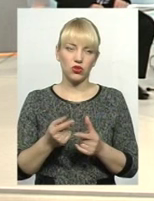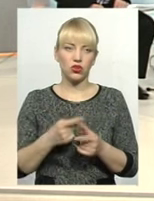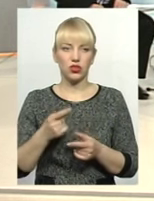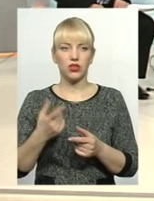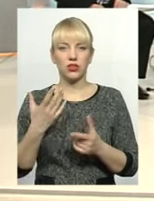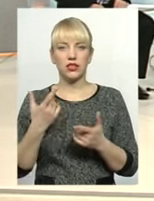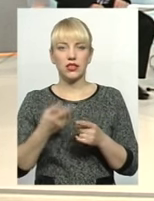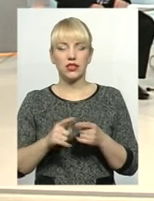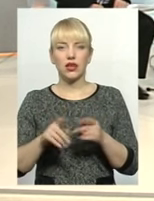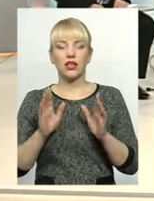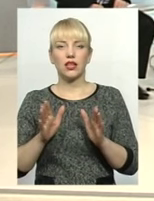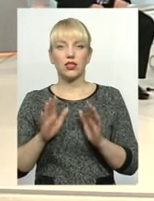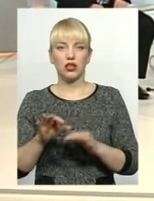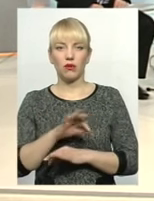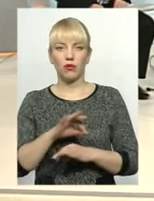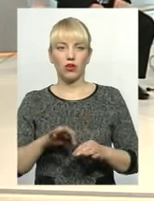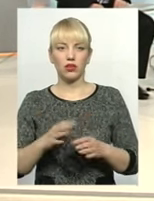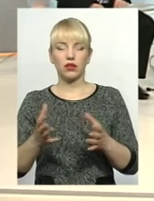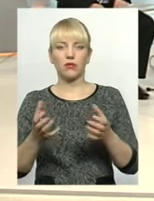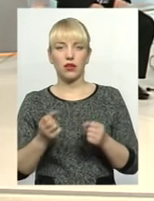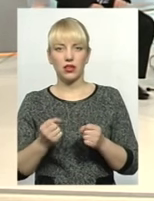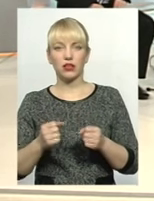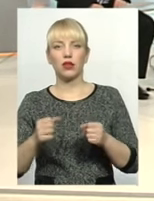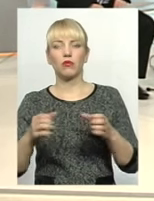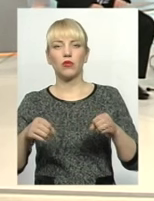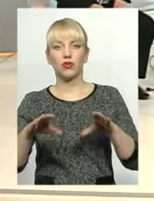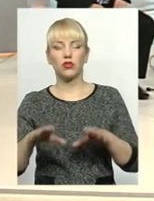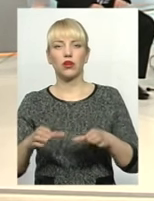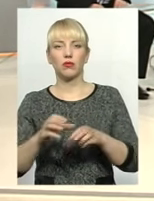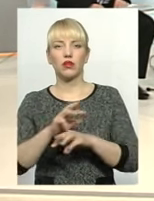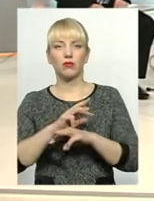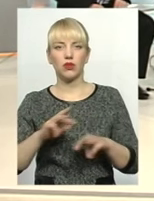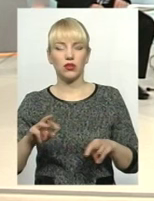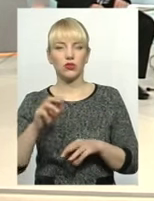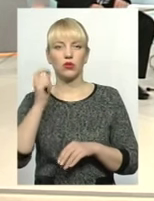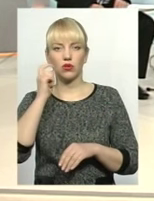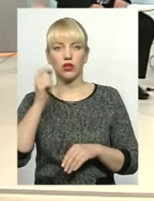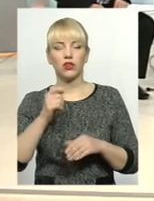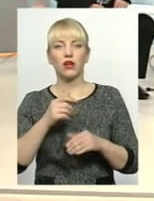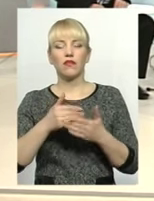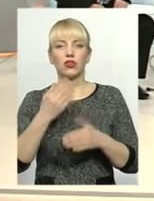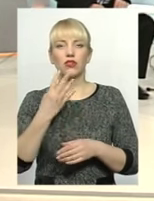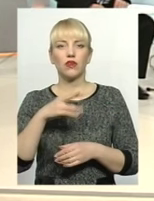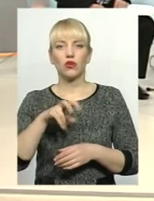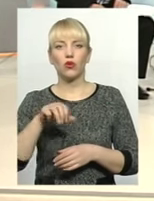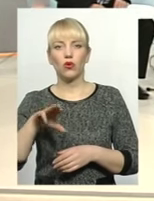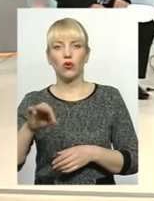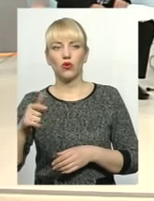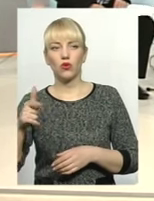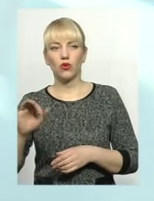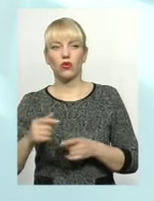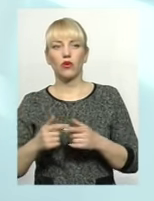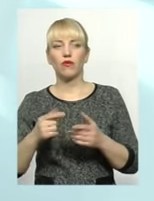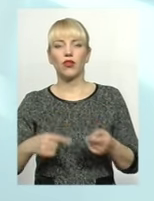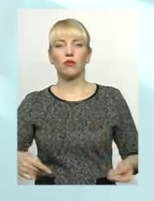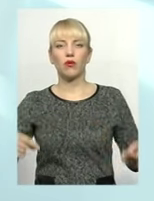проєкт? Скажімо так, прийнята постанова Кабінету міністрів України від 4 лютого цього року, номер 41, відповідно до